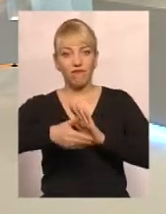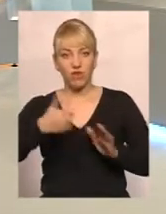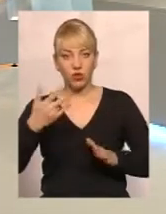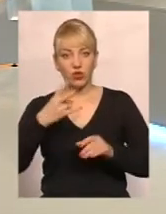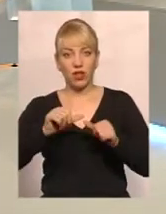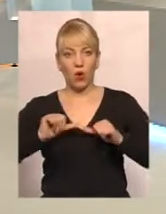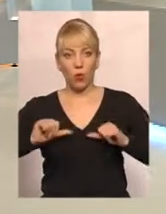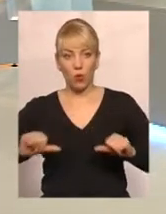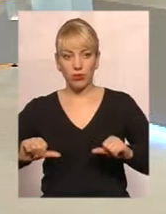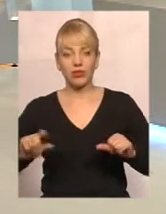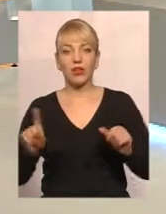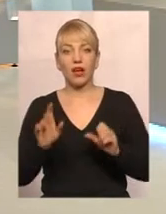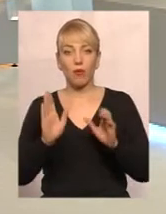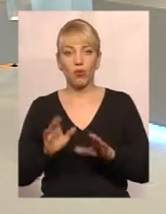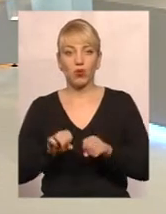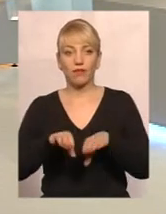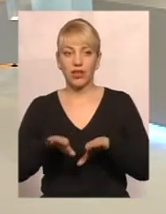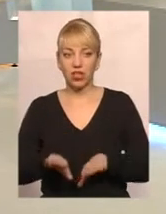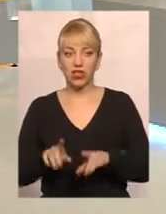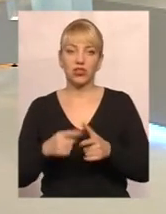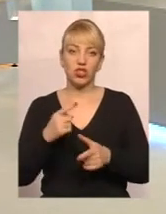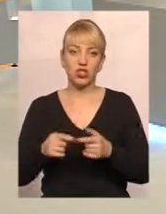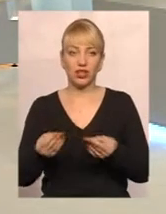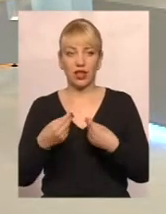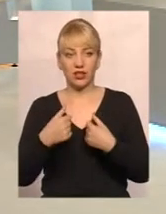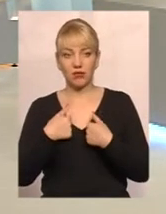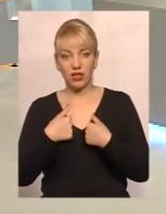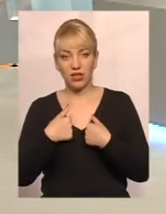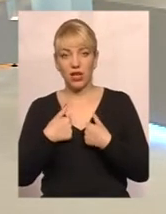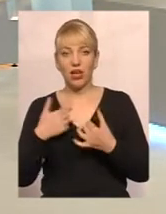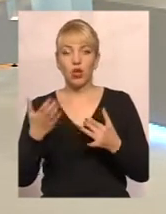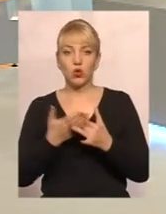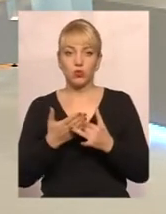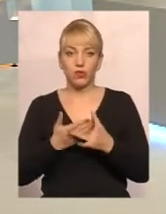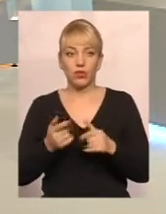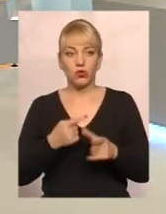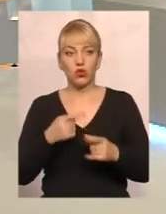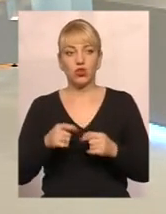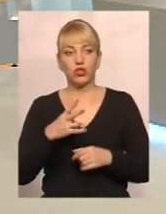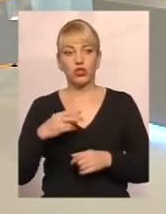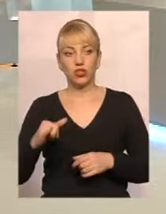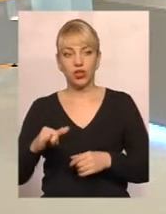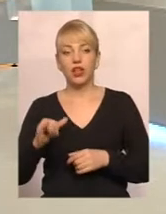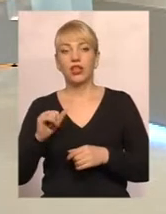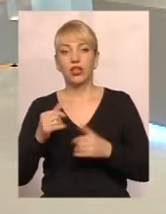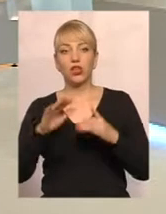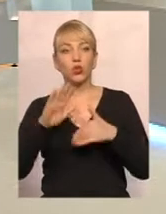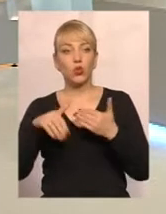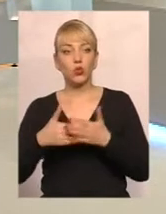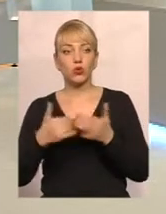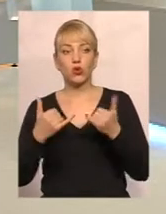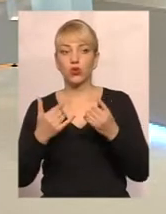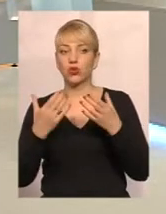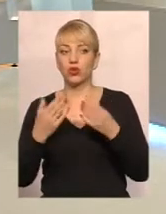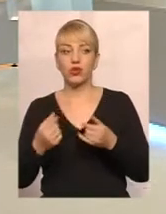і яка буде вирішувати, чи надати мені субсидію, чи ні. І до сьогоднішнього дня